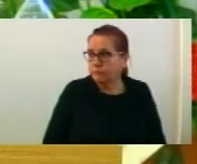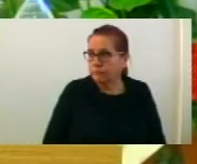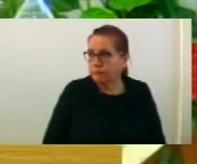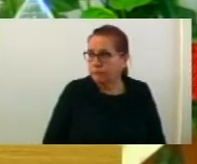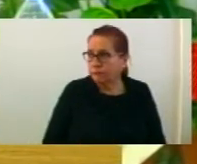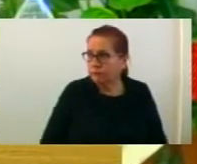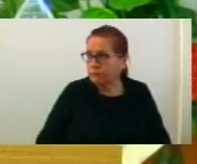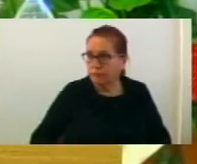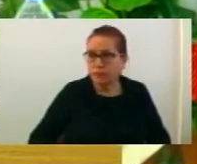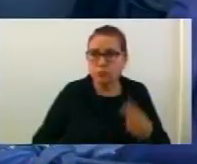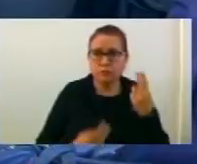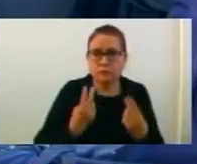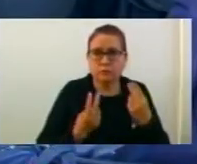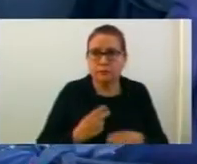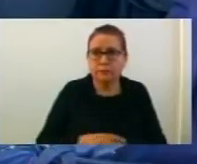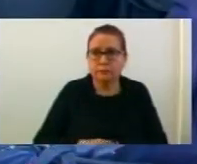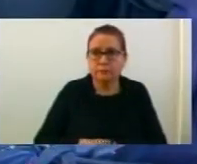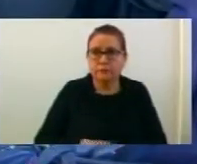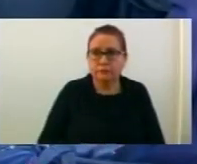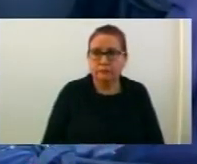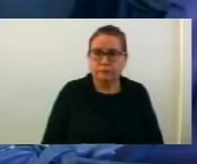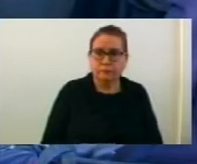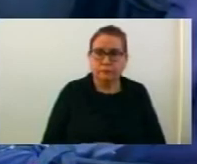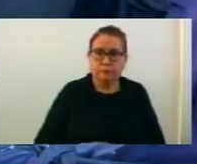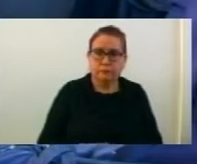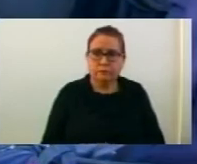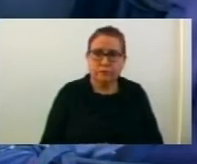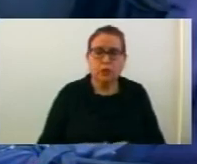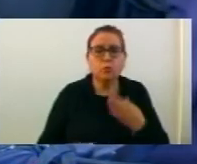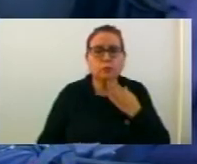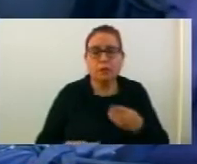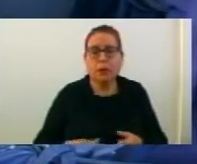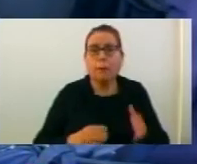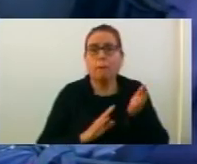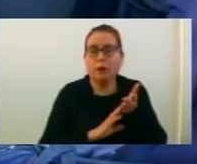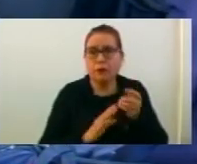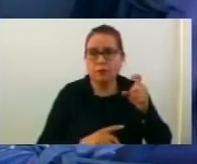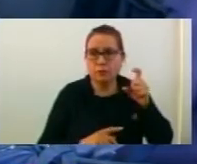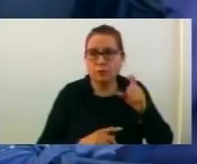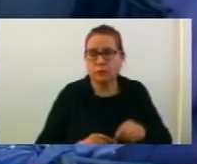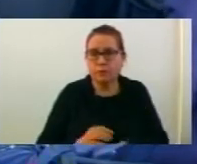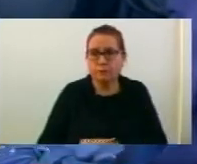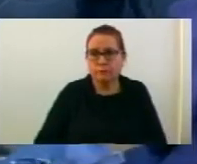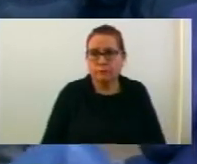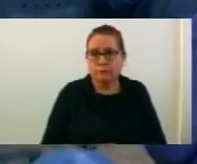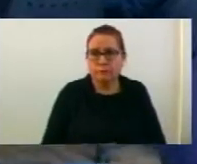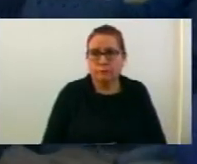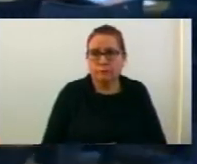Дали още некој ба разбор? Повели да госпога Бабанова, стојчва ирина, повели да.